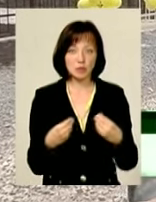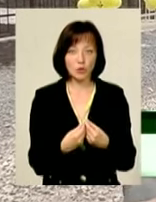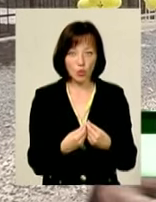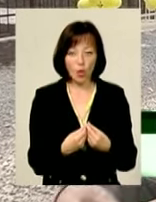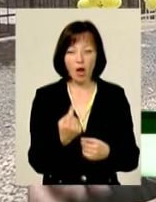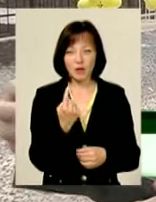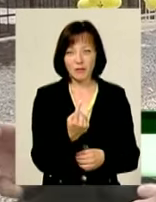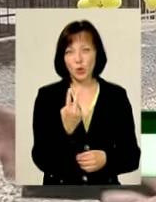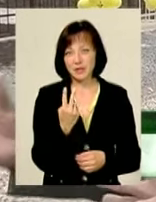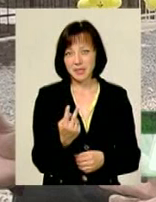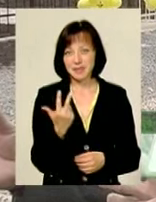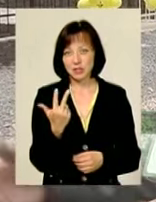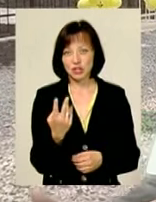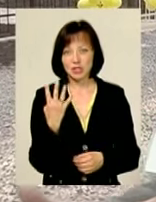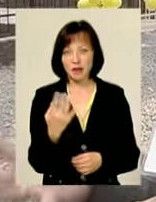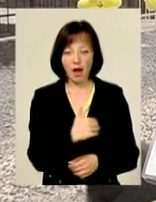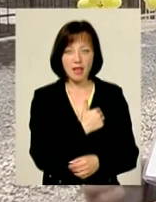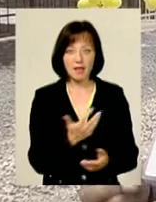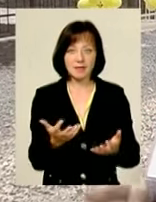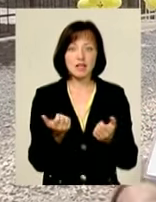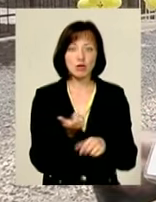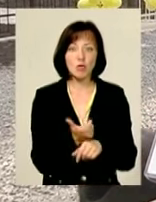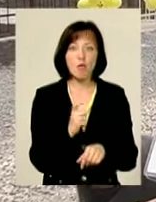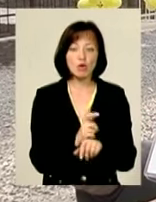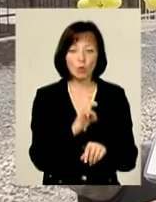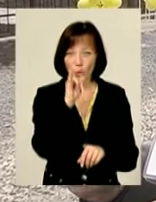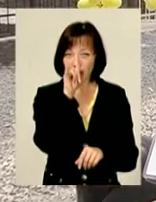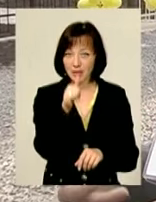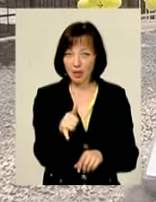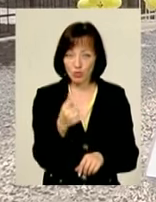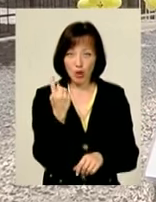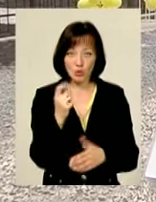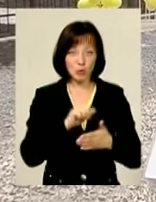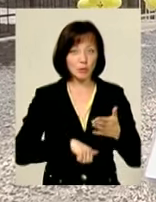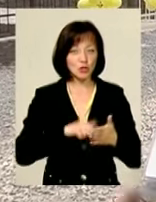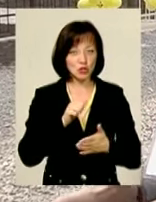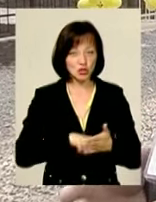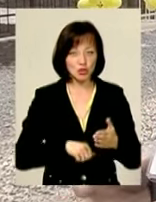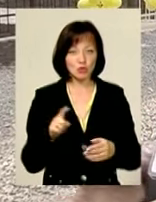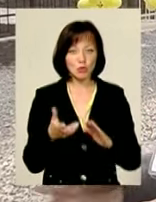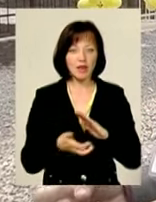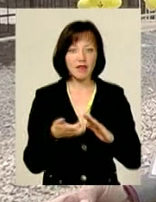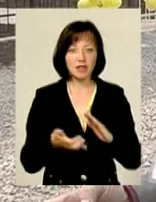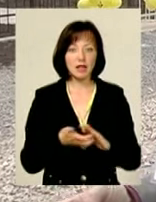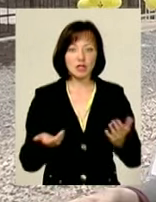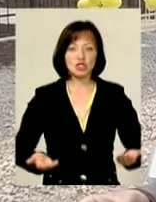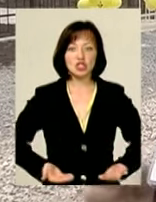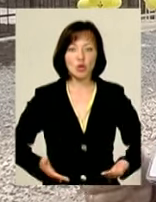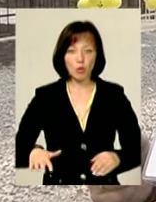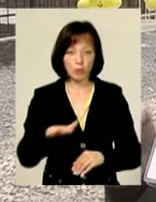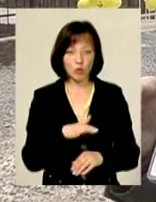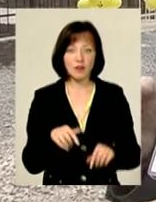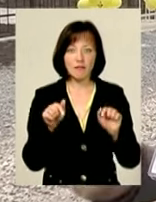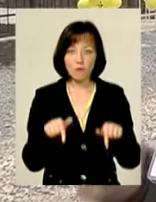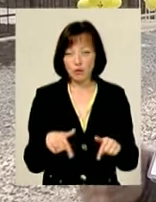взяли вже одного, двох, троих, четверих. Хочуть взяти більше, але їм не дають по одній простій причині, тому що не вистачає житлої площади. І ось тут